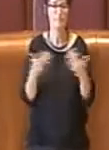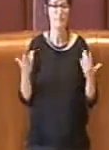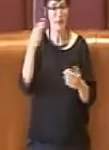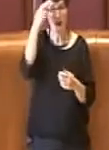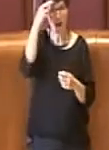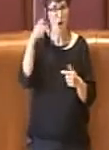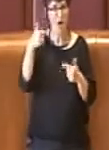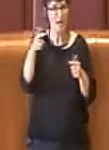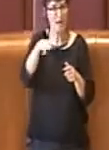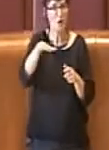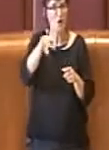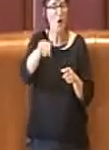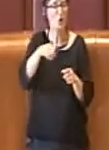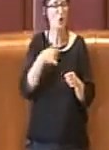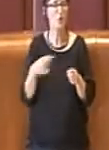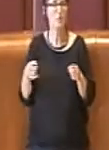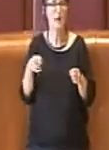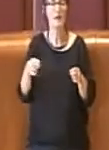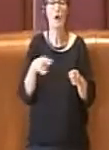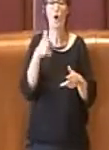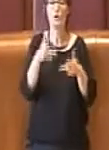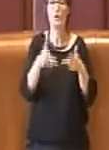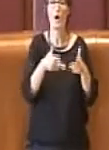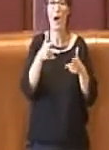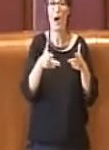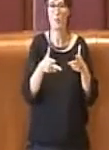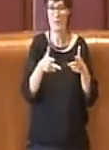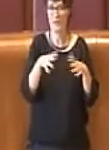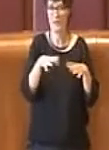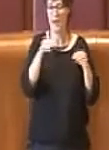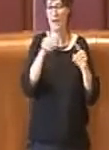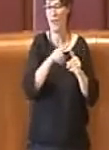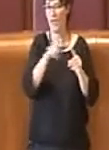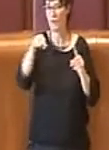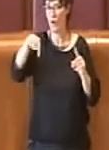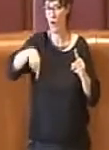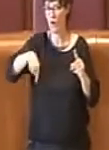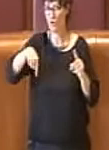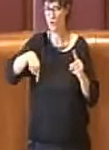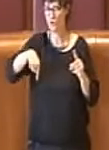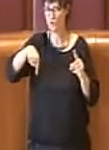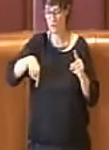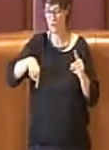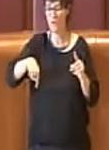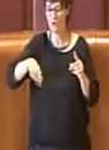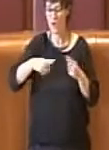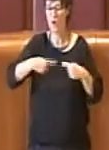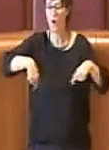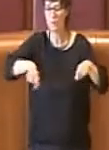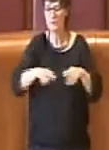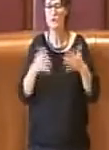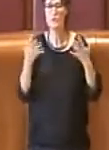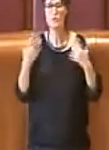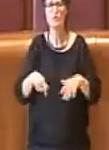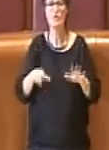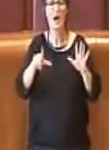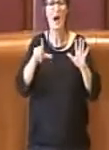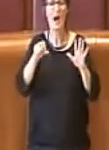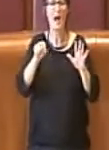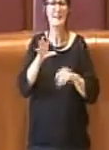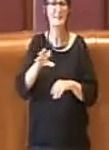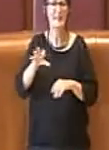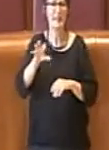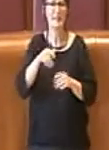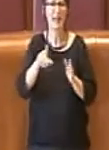che va di fatto dai primi di aprile fino ad oggi sono passate in commissione una settantina di delibere di debiti, di